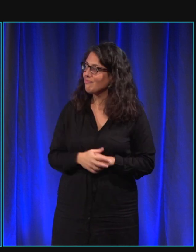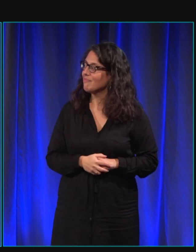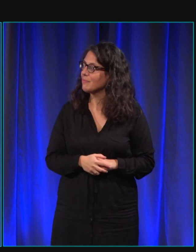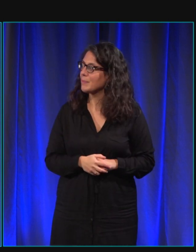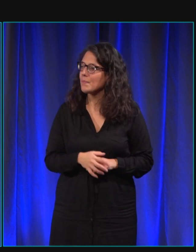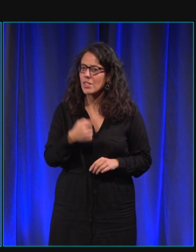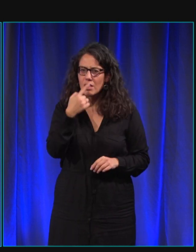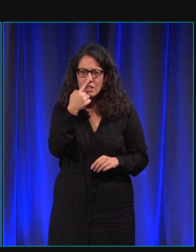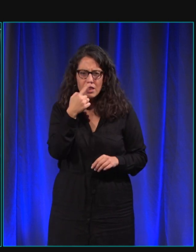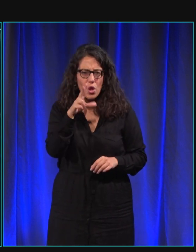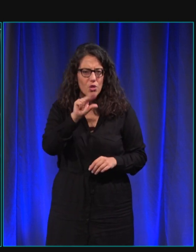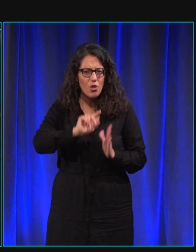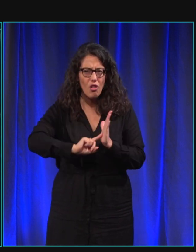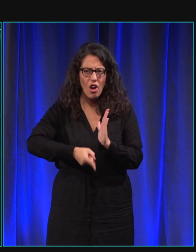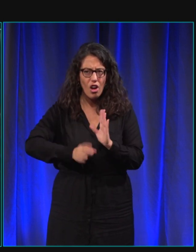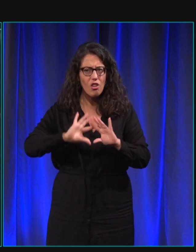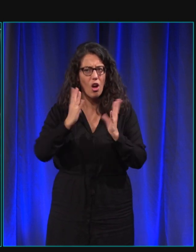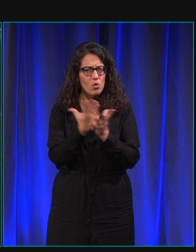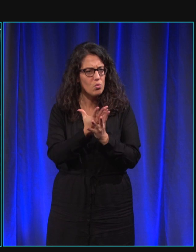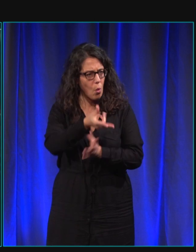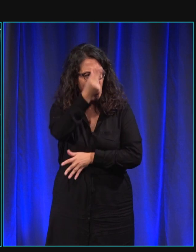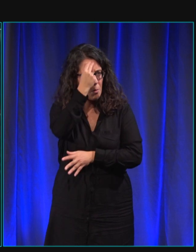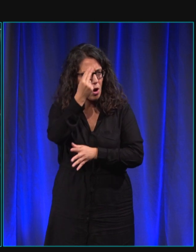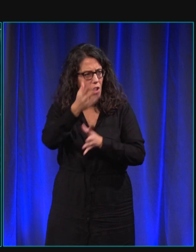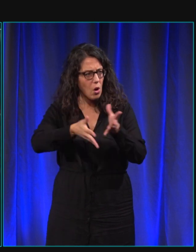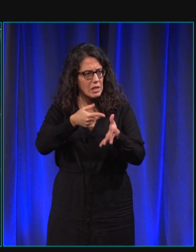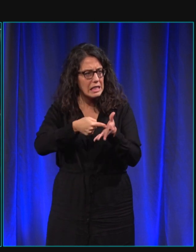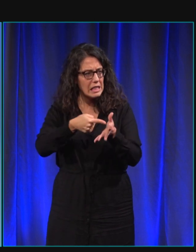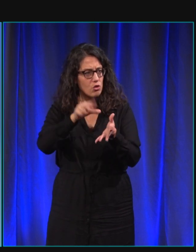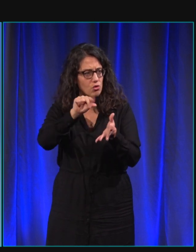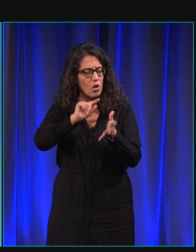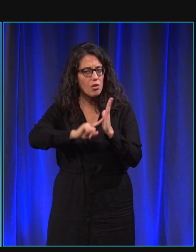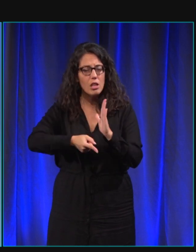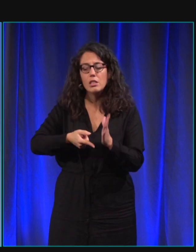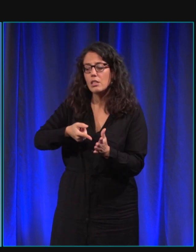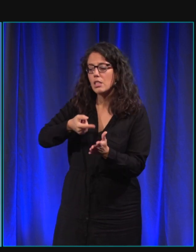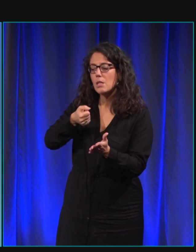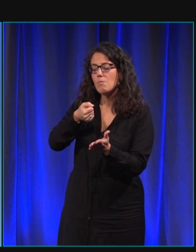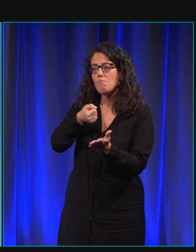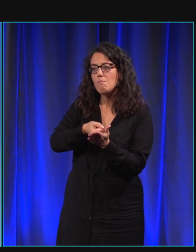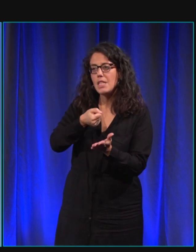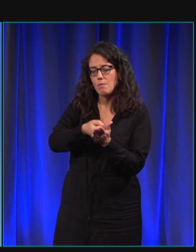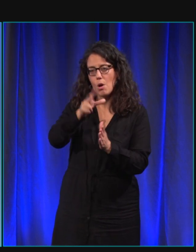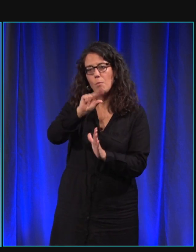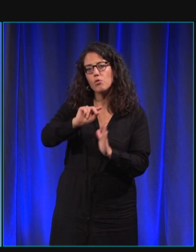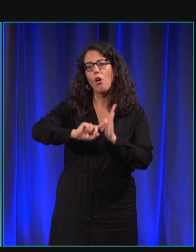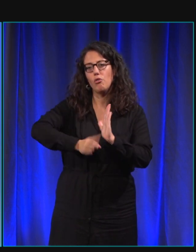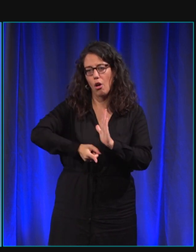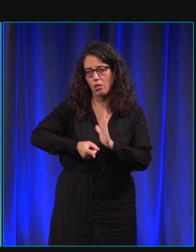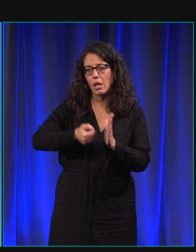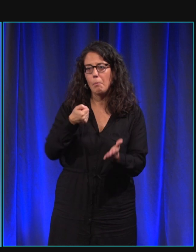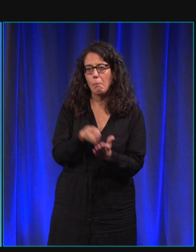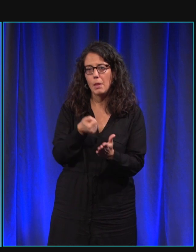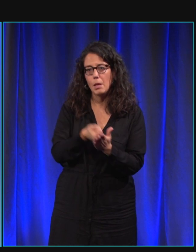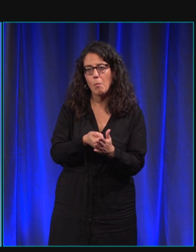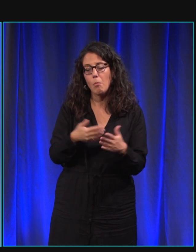Je crois que c'est 30 ordres, c'est ça, que le chien peut comprendre en langue des signes ? C'est bien ça ? Au ils partent avec 30 ordres. Après, comme je